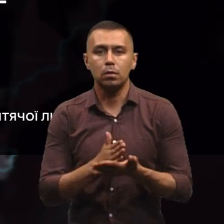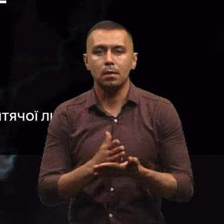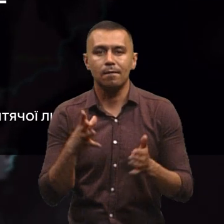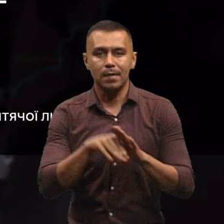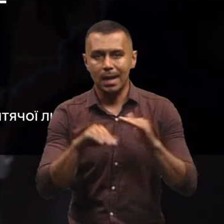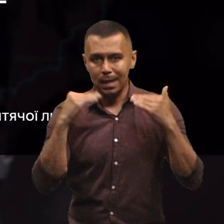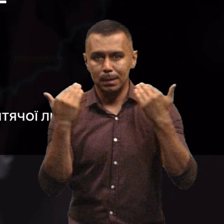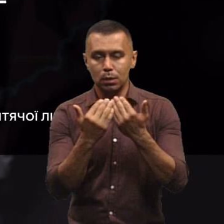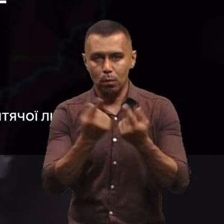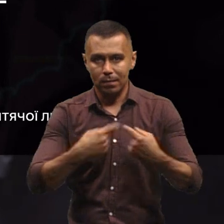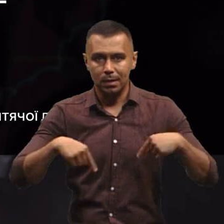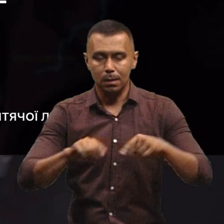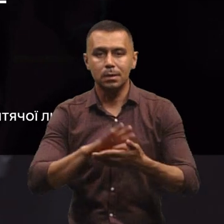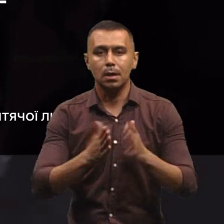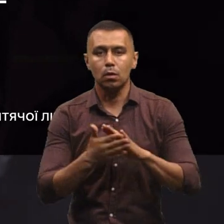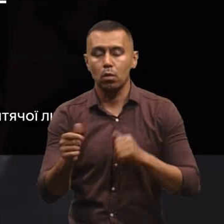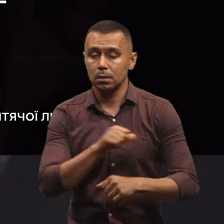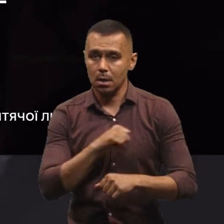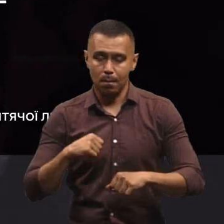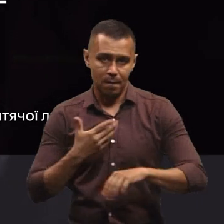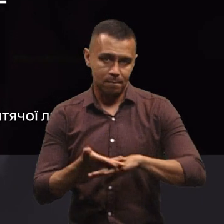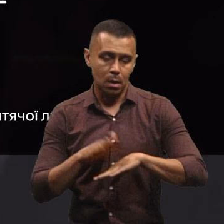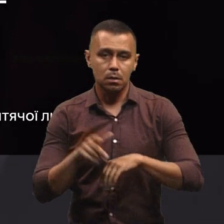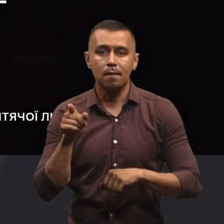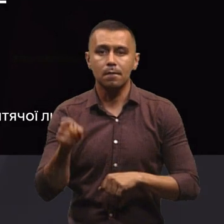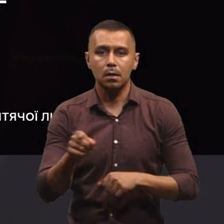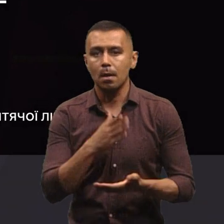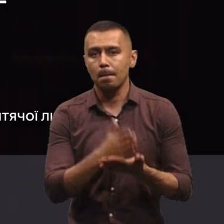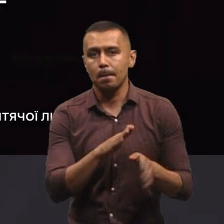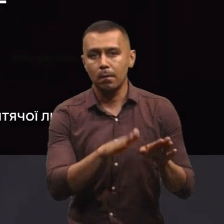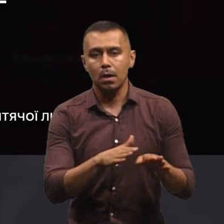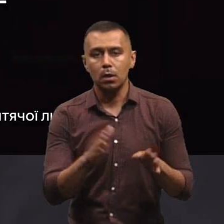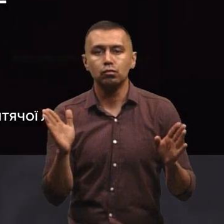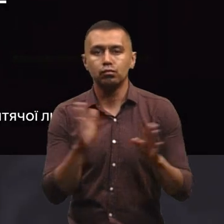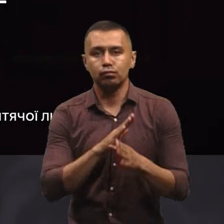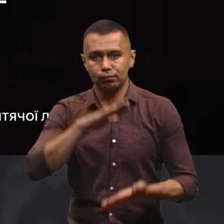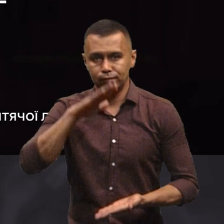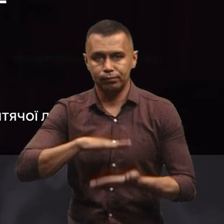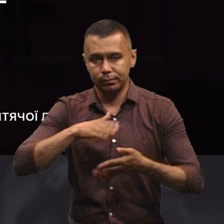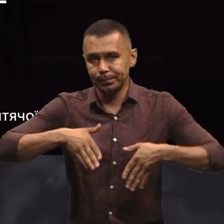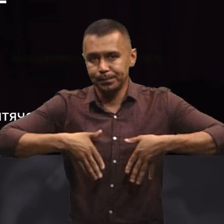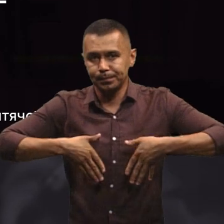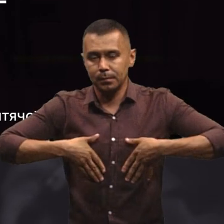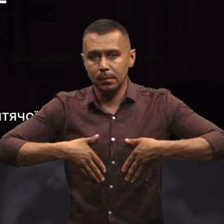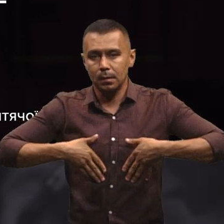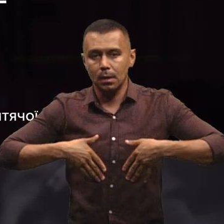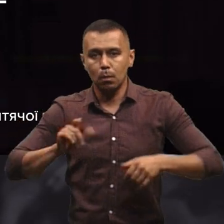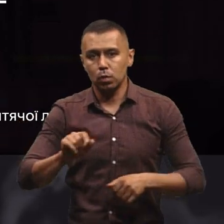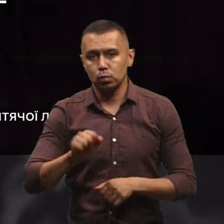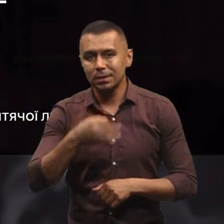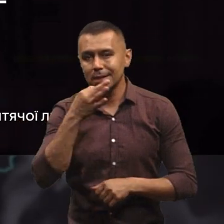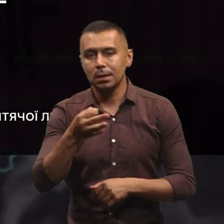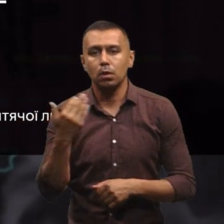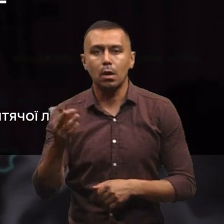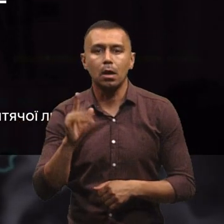реанімаційному відділенні, стан його найважчий. Він перебуває на штучній вентиляції легень, я би навіть охарактеризувала